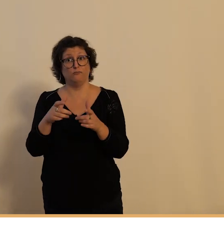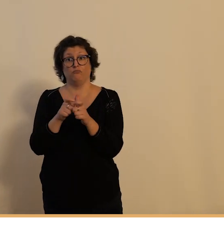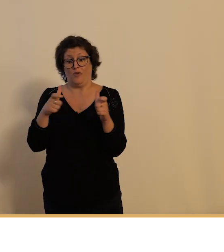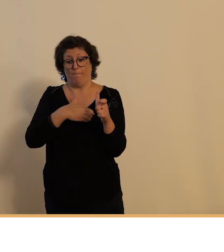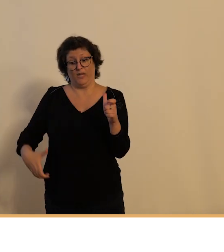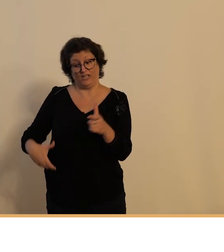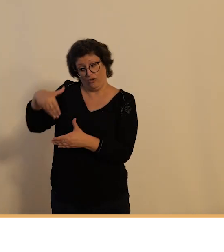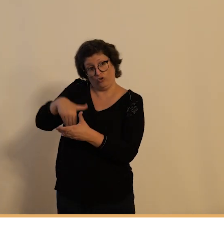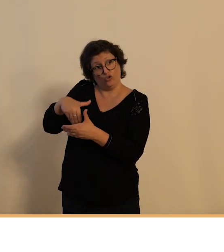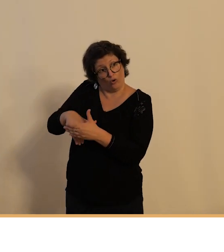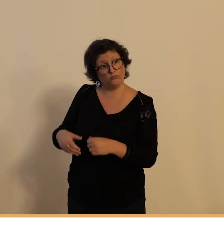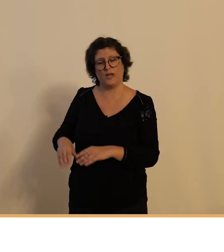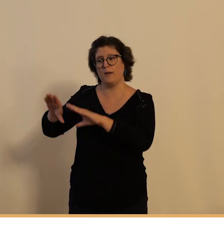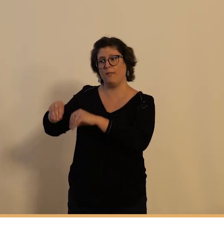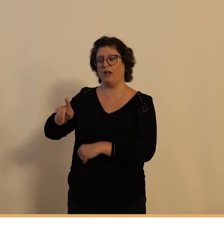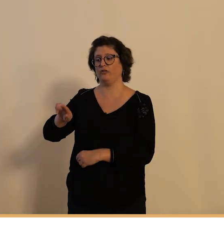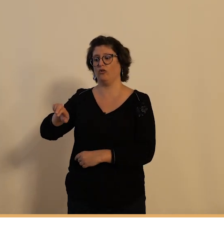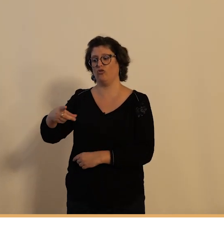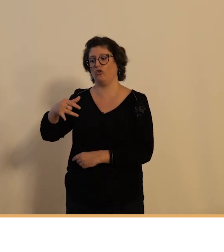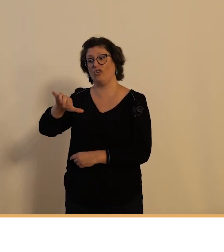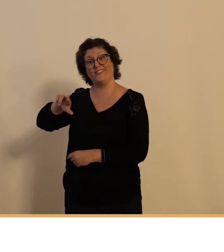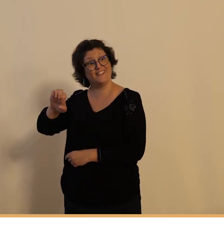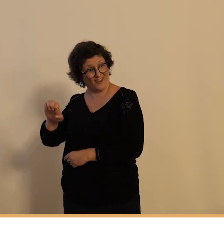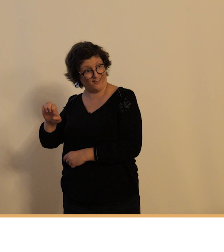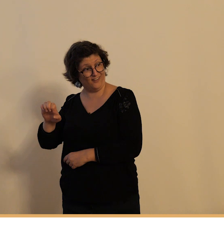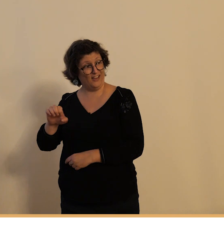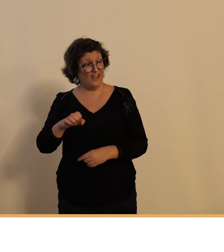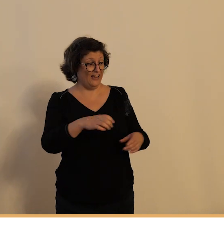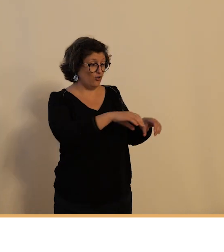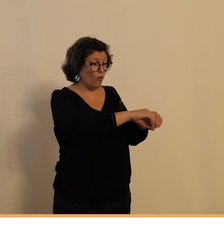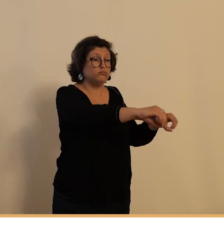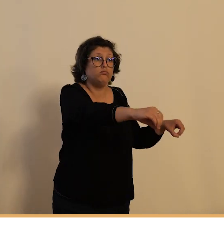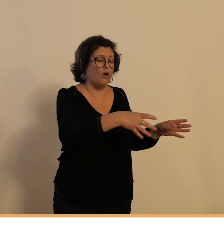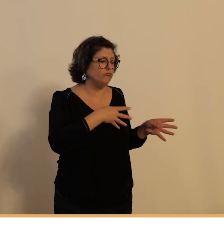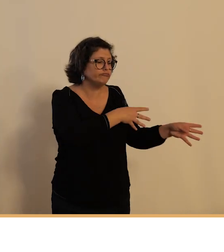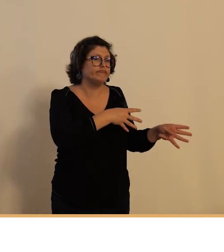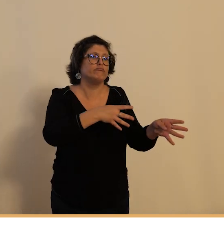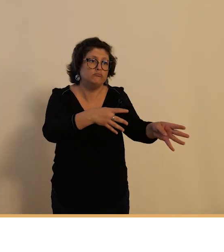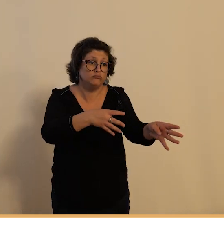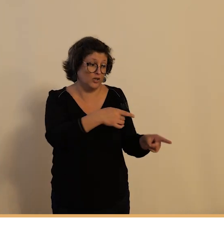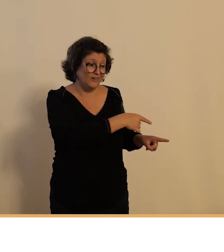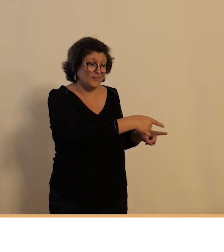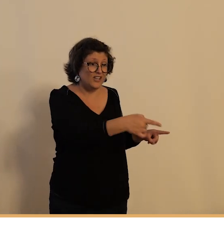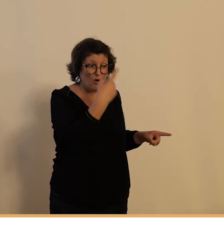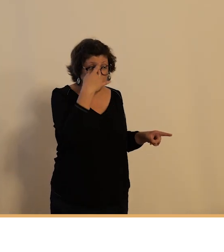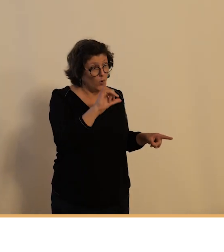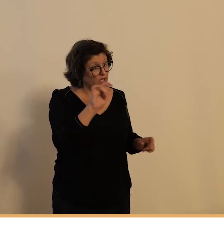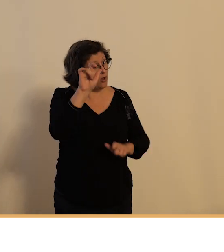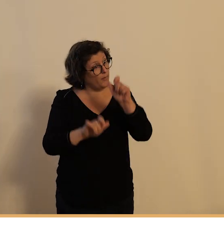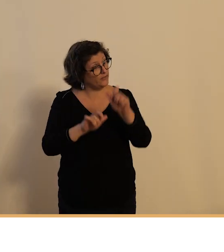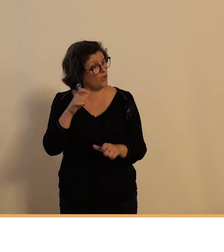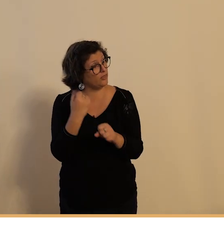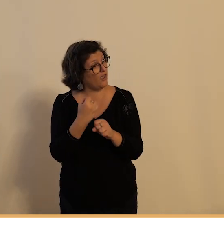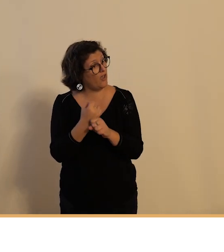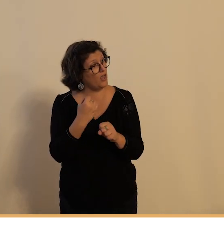place de la grandière et ces garages à vélo servent prioritairement aux travailleurs pour aller se rendre